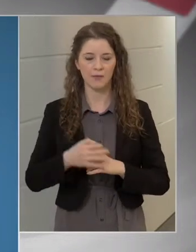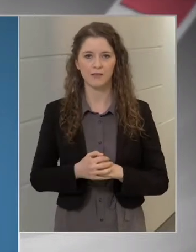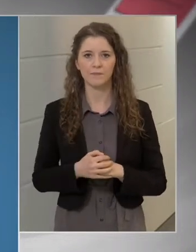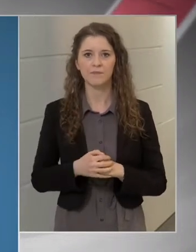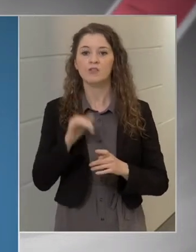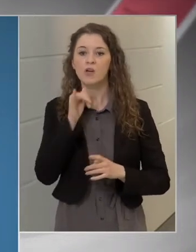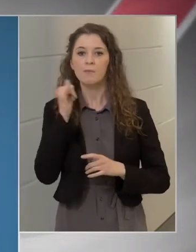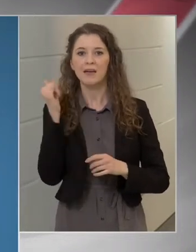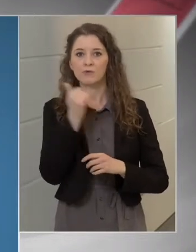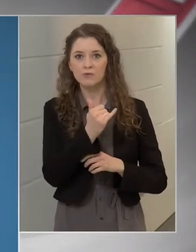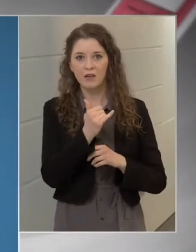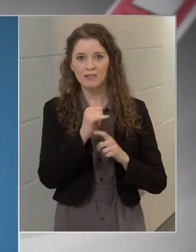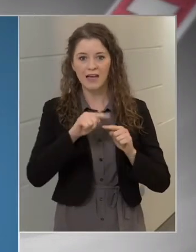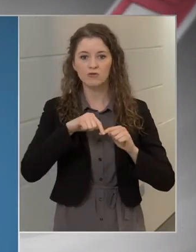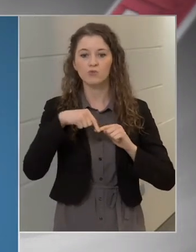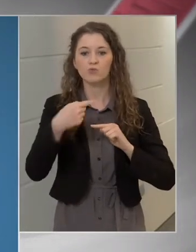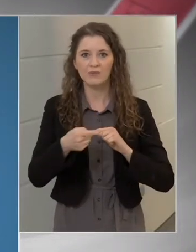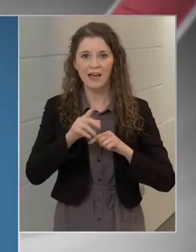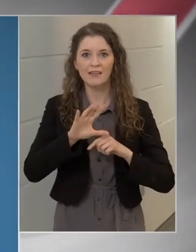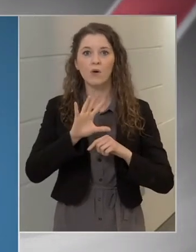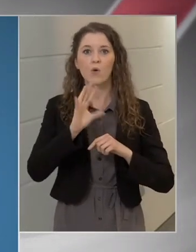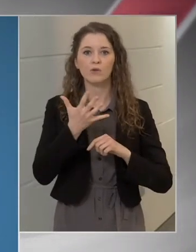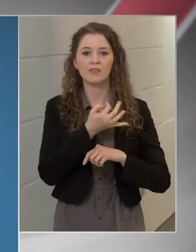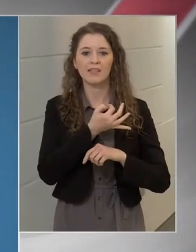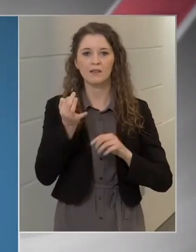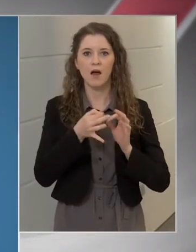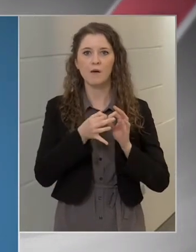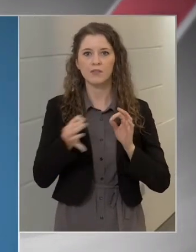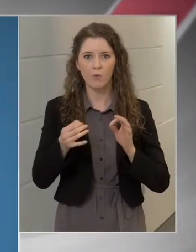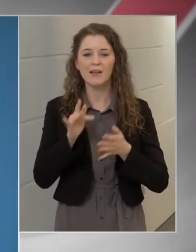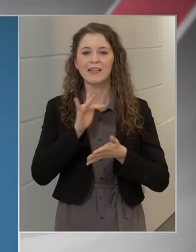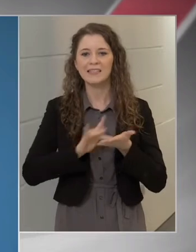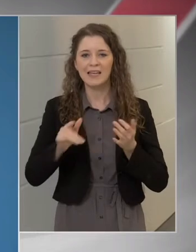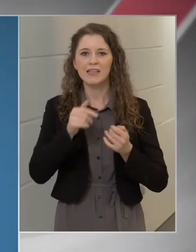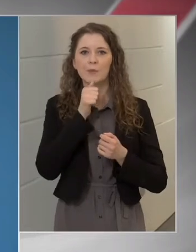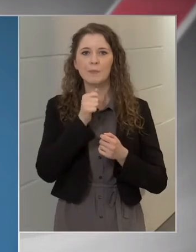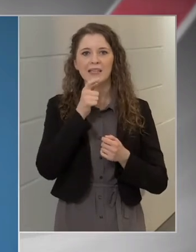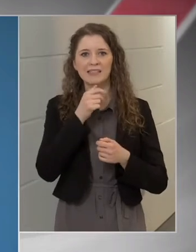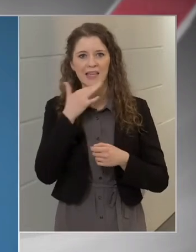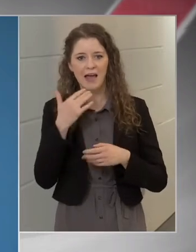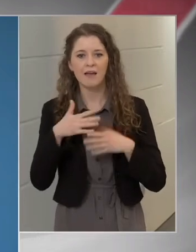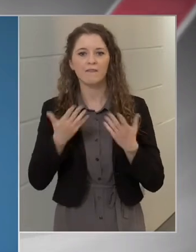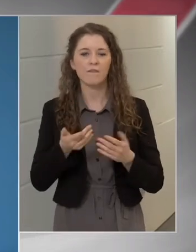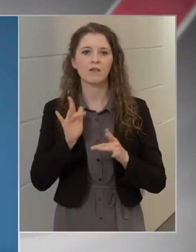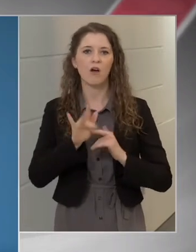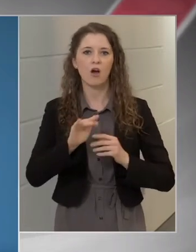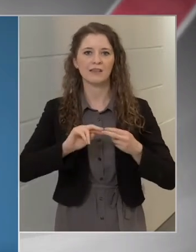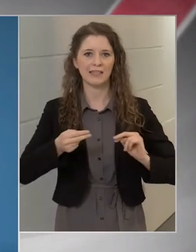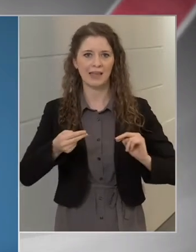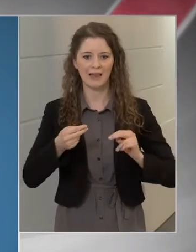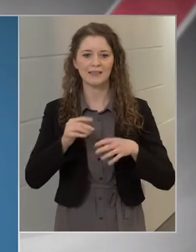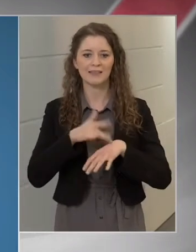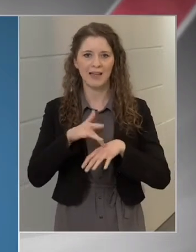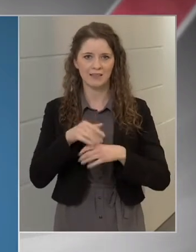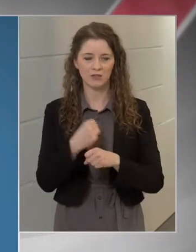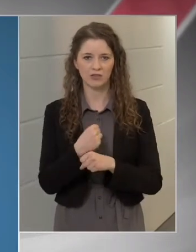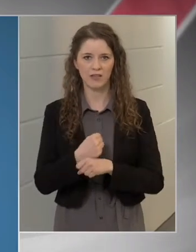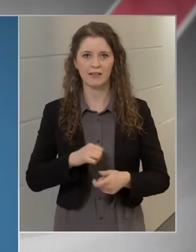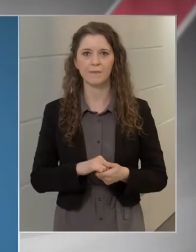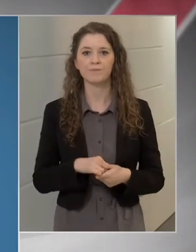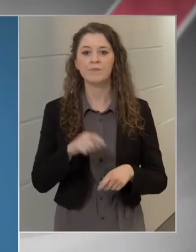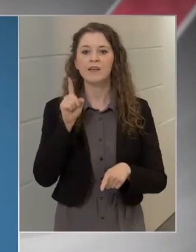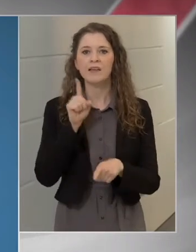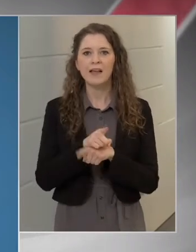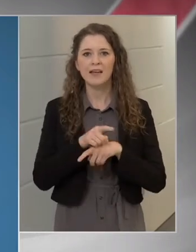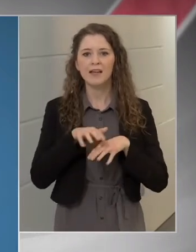követő ötödik naptól van lehetősége a beutazónak ingyenes PCR vagy antigénteszt elvégeztetésére. A rendelet